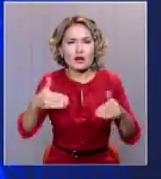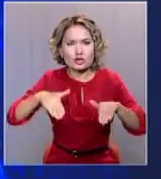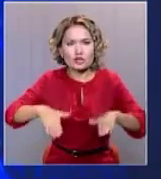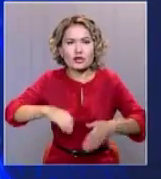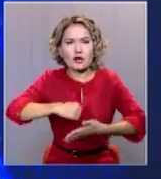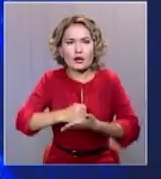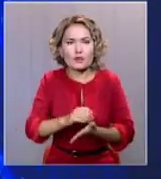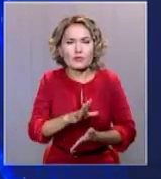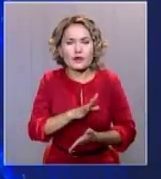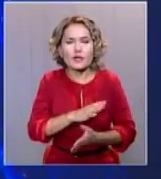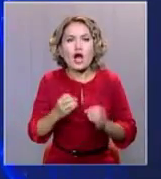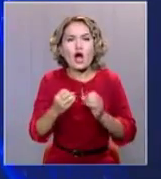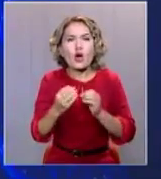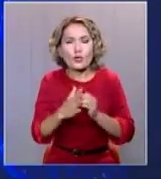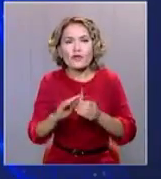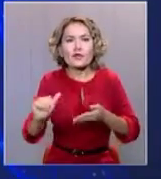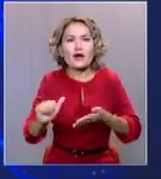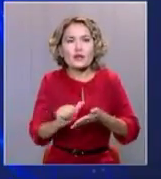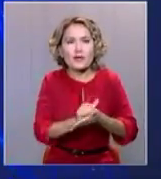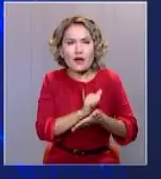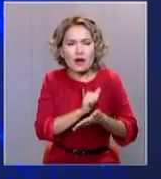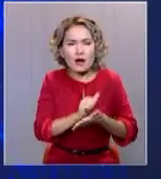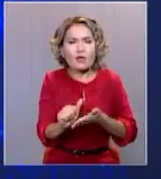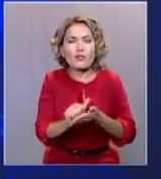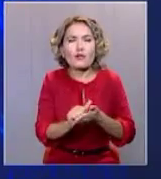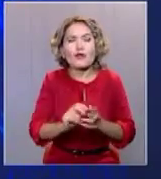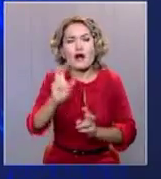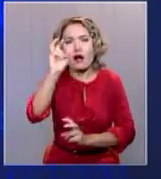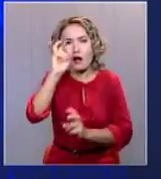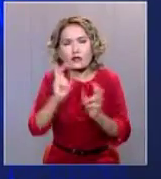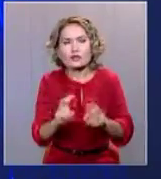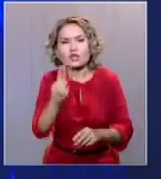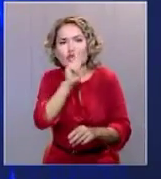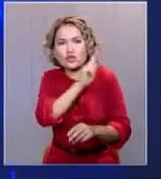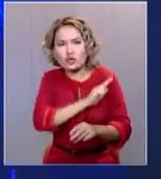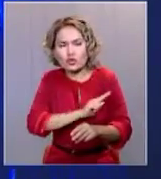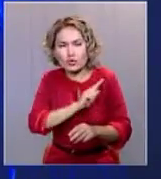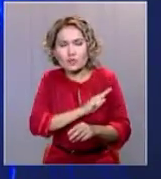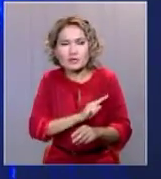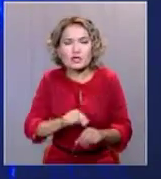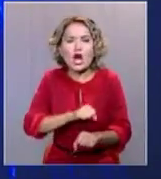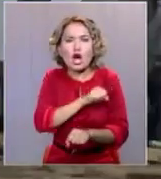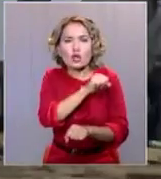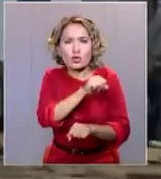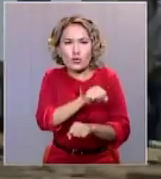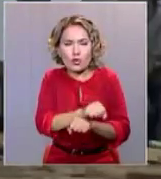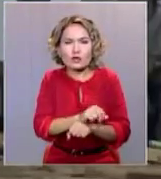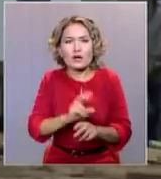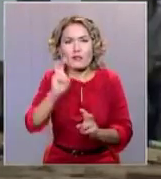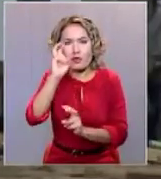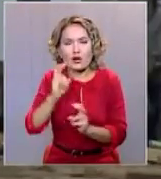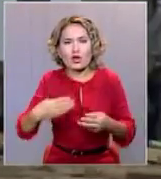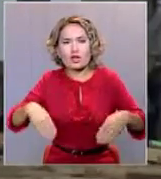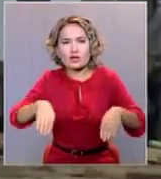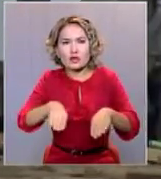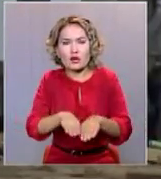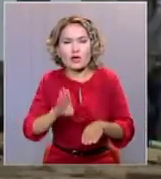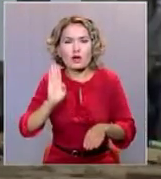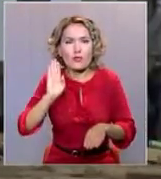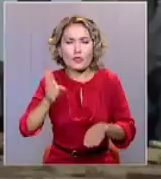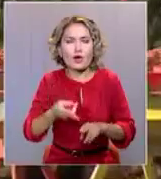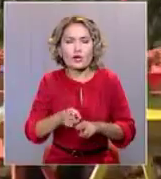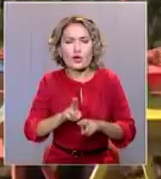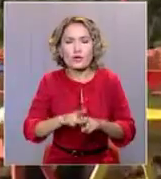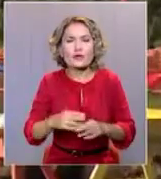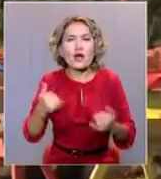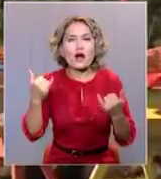ғабылдады. Сонымен бірге 15 литсенде бойынша қасы бұрының қызметі де тұқты атылады. Бұған 5 миллион литр битым қоспасының құммен